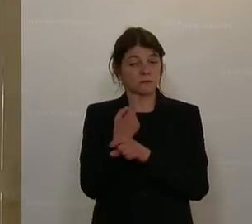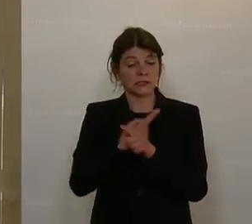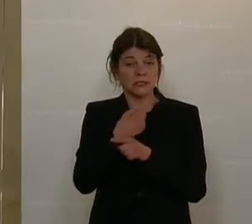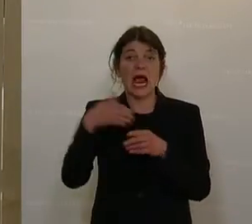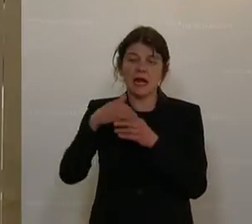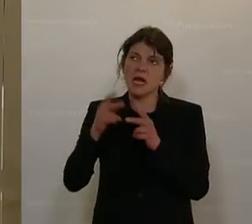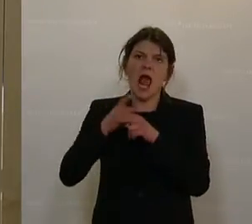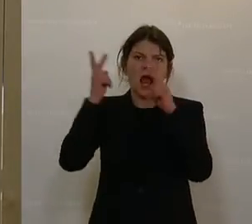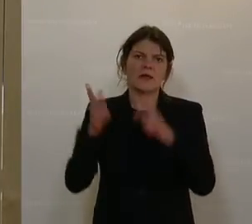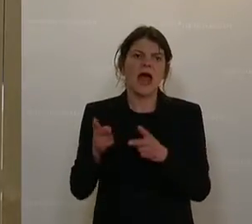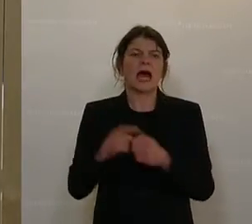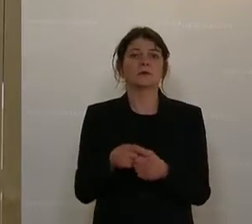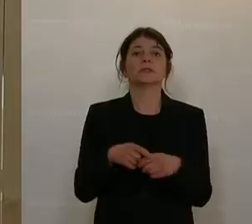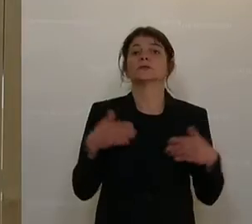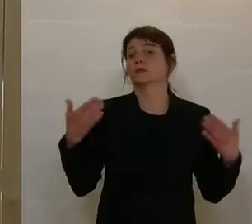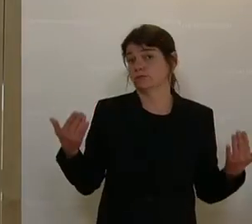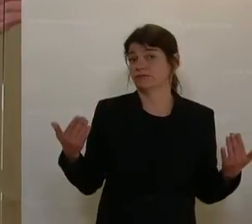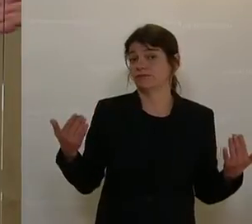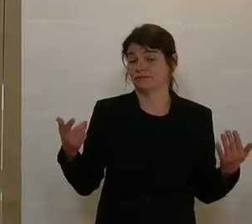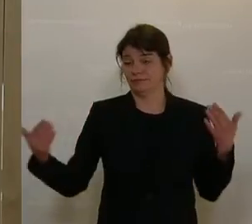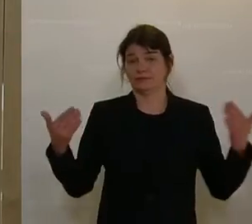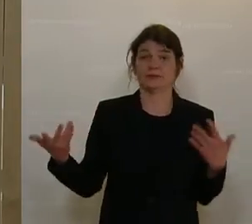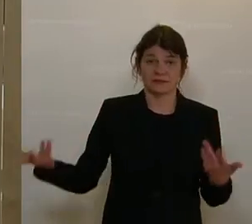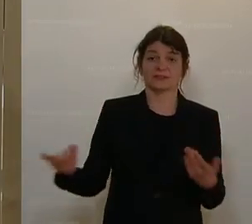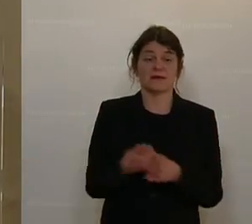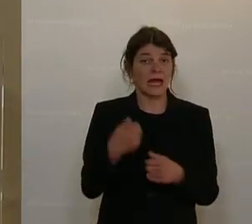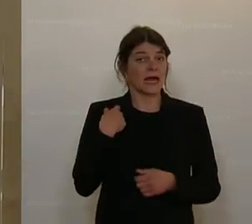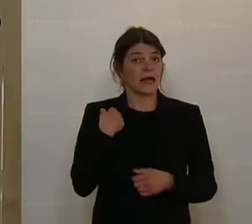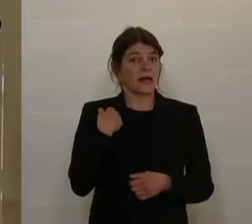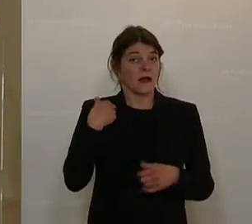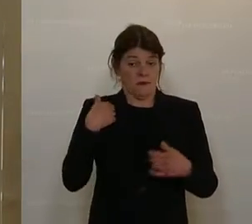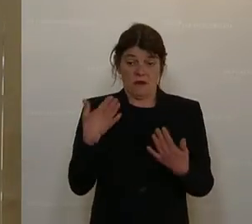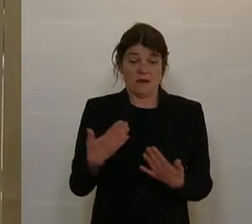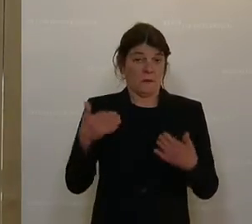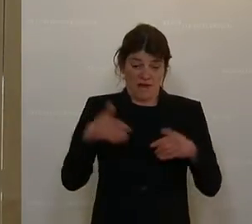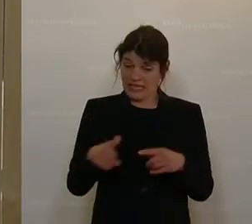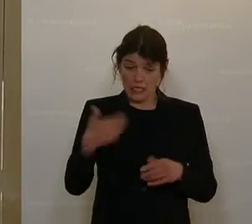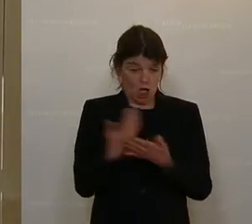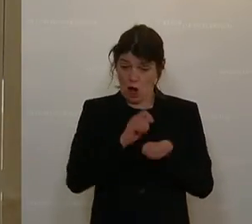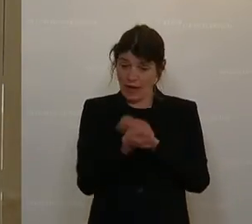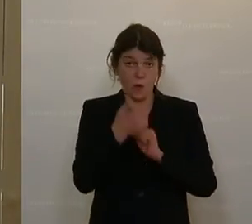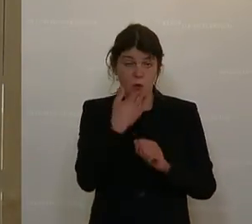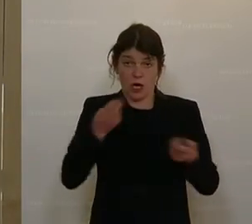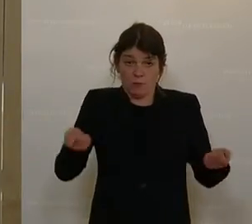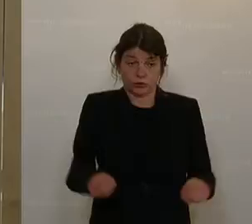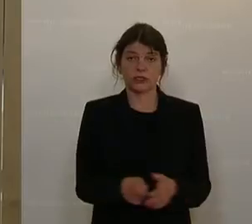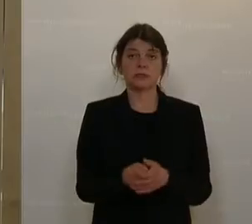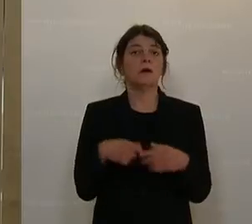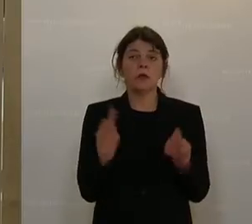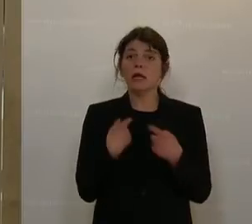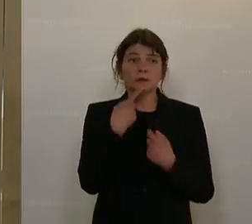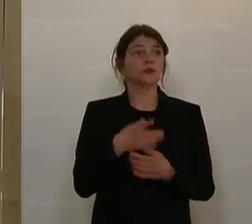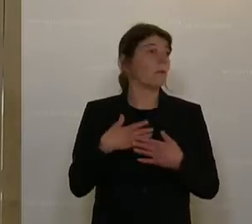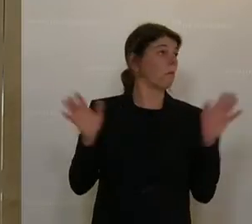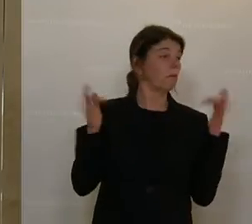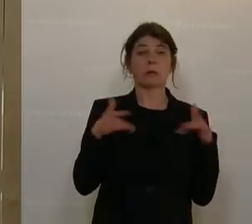Krankenhäusern auf der anderen Seite. Und wir können nicht so tun, wenn wir diese Novelle nicht beschließen würden, wie wenn wir das Problem dann